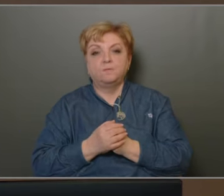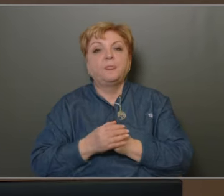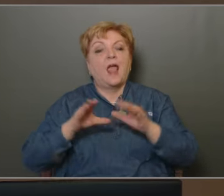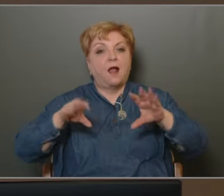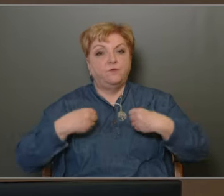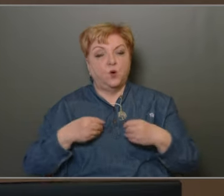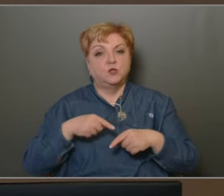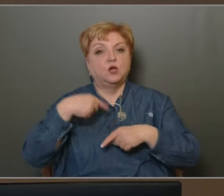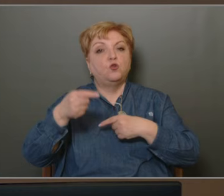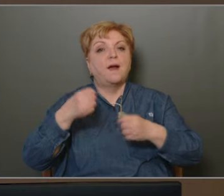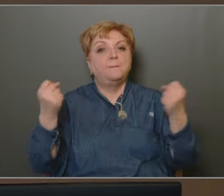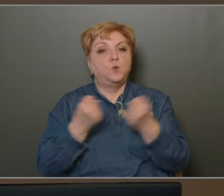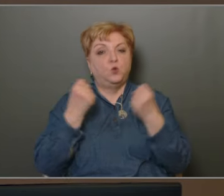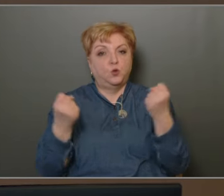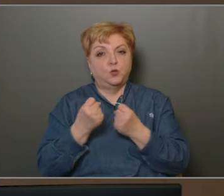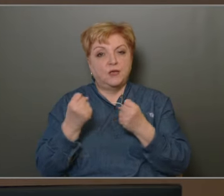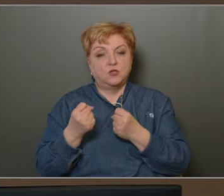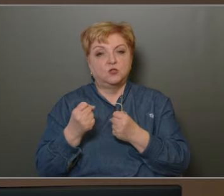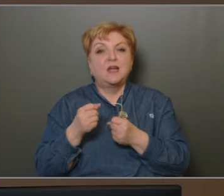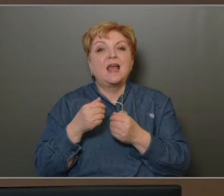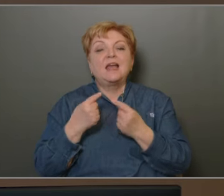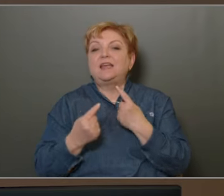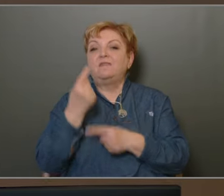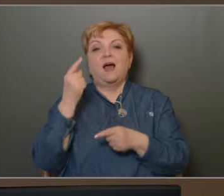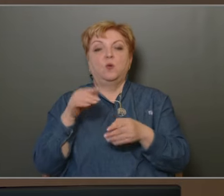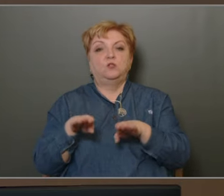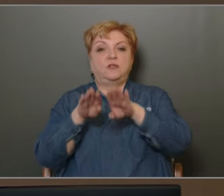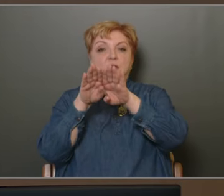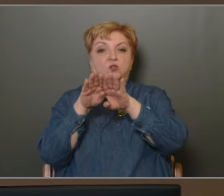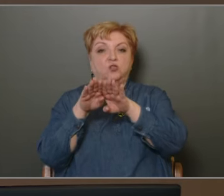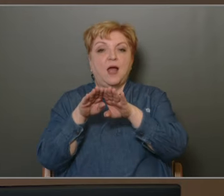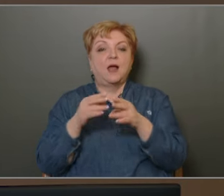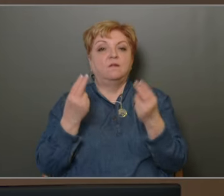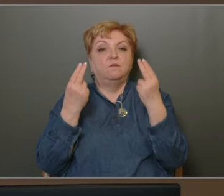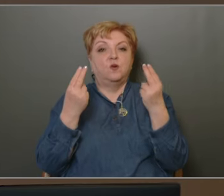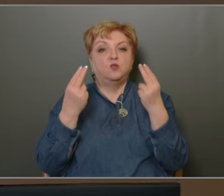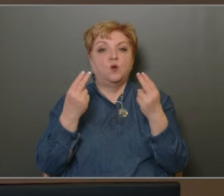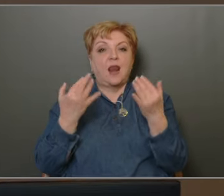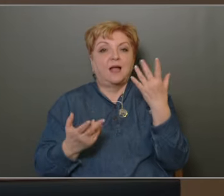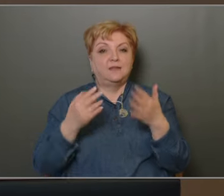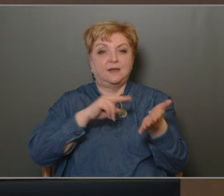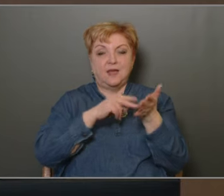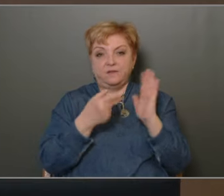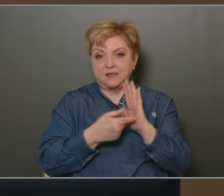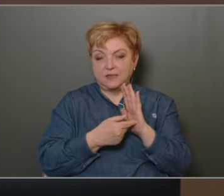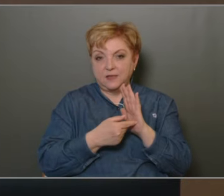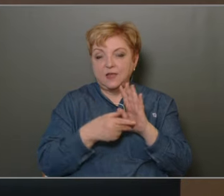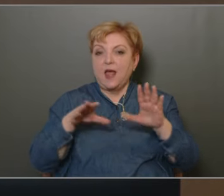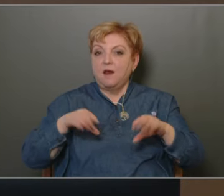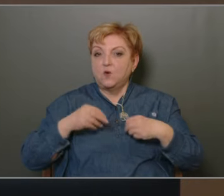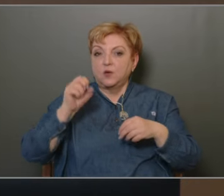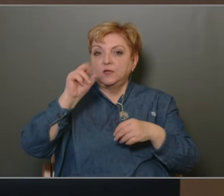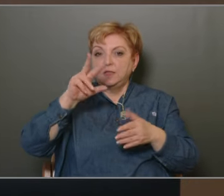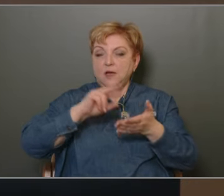elfogadja a továbbműködő és kiváló társaság nyitó vagyonmérlek tervezet és vagyonleltár tervezetét, elfogadja a 13.